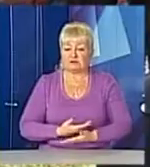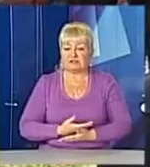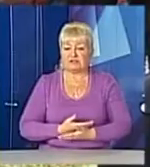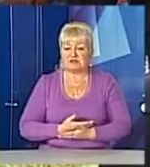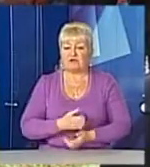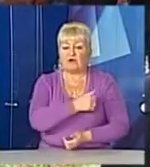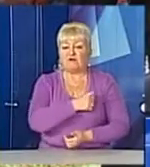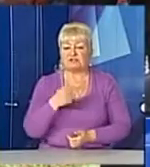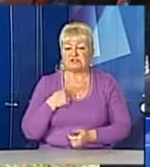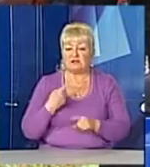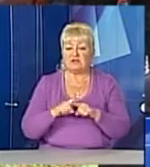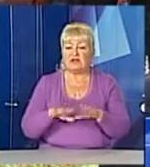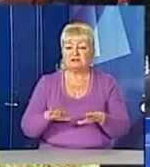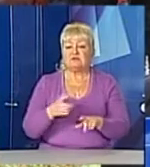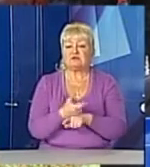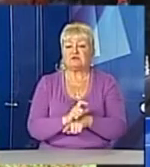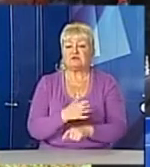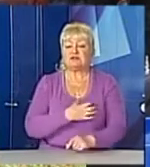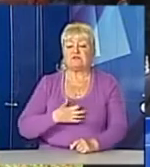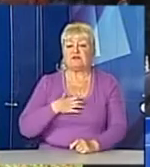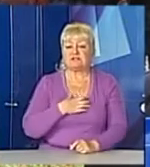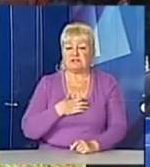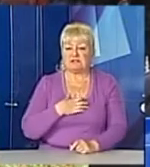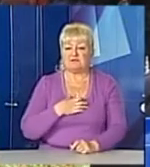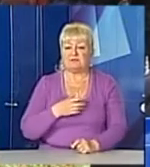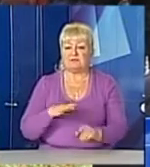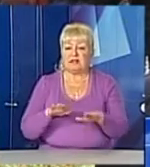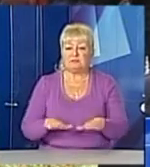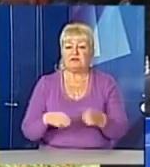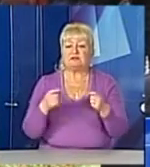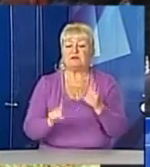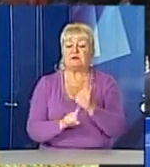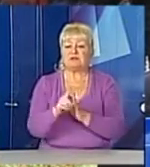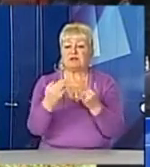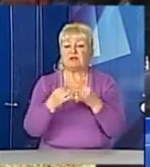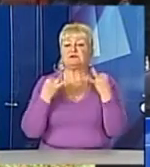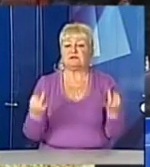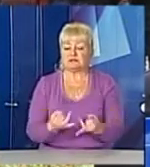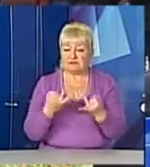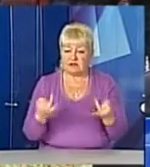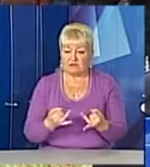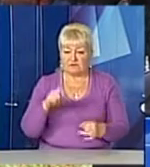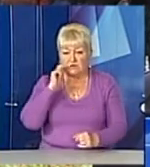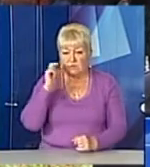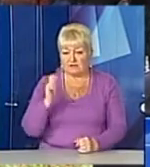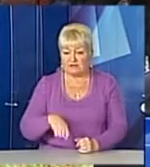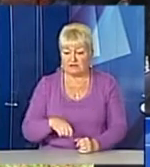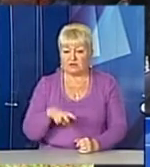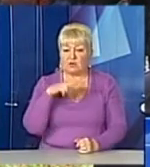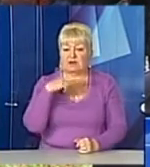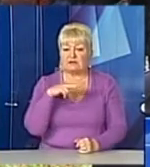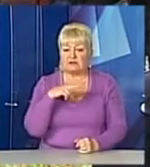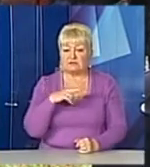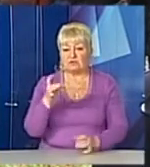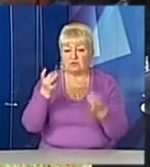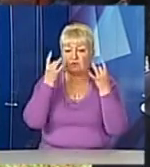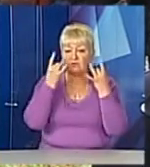важливе з багатьох приводів. як місце, де починалося моє зацікавлення українською літературою